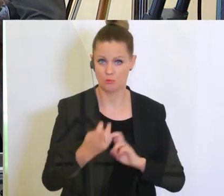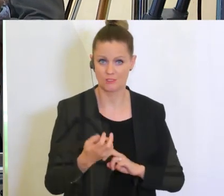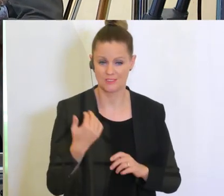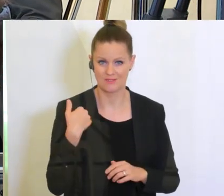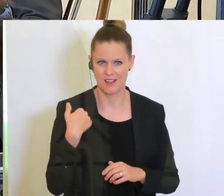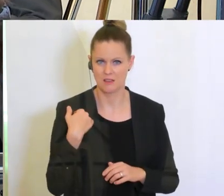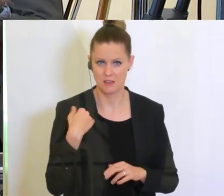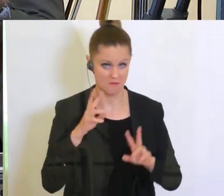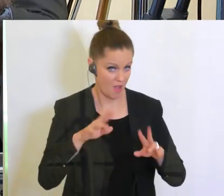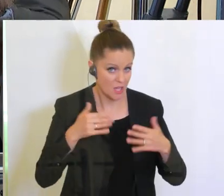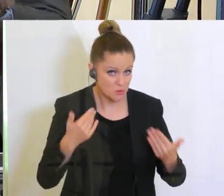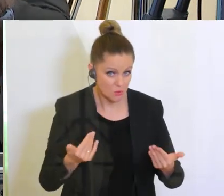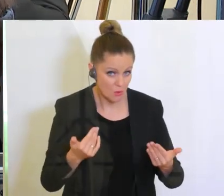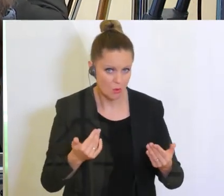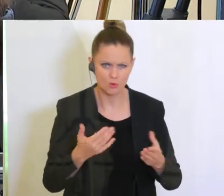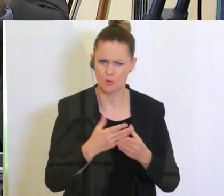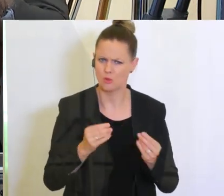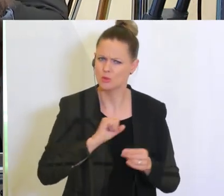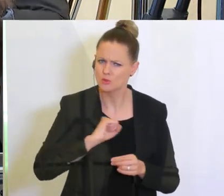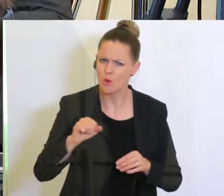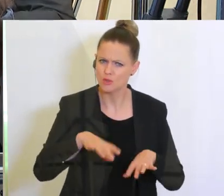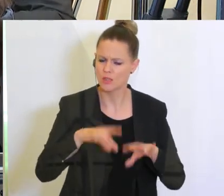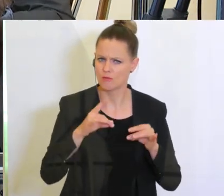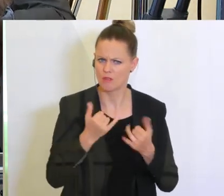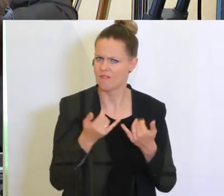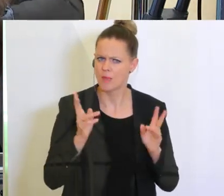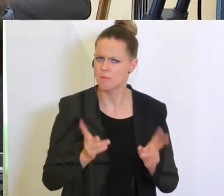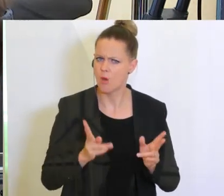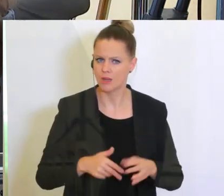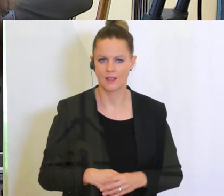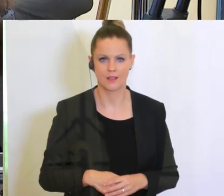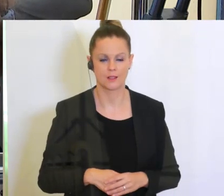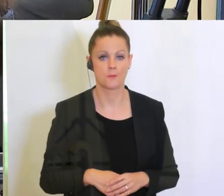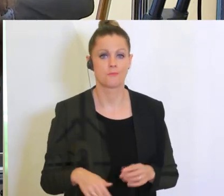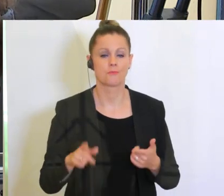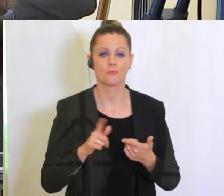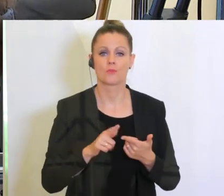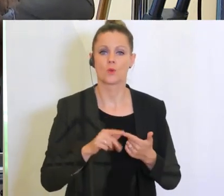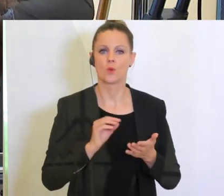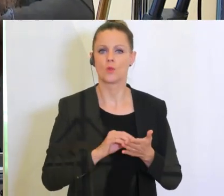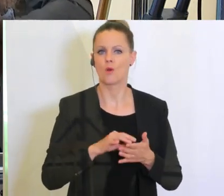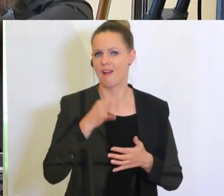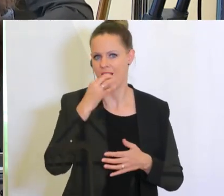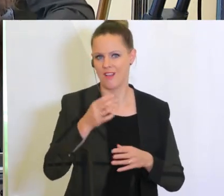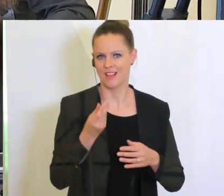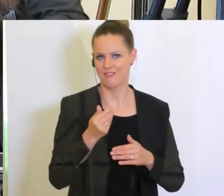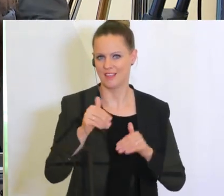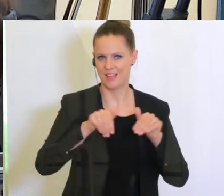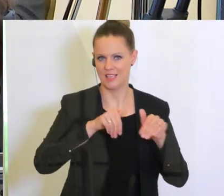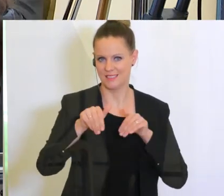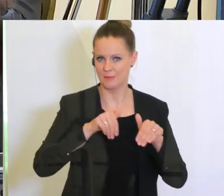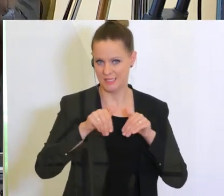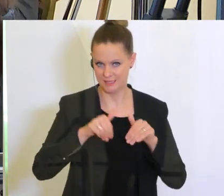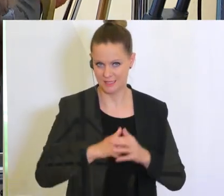Frage, war das so oder wie haben Sie die Lösung so schnell jetzt gefunden? Und eine Frage an den Finanzminister Gernot